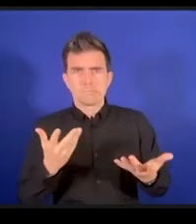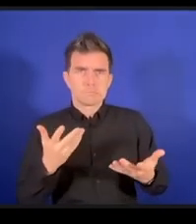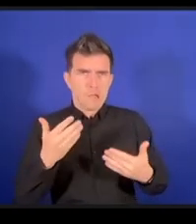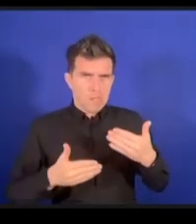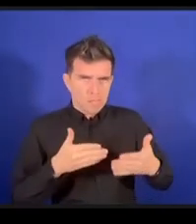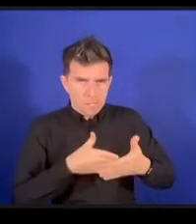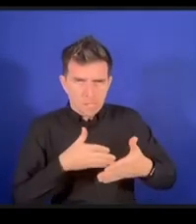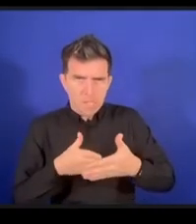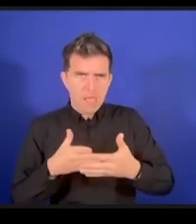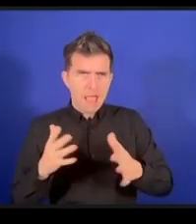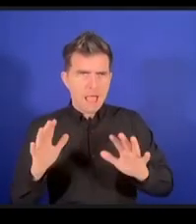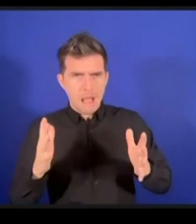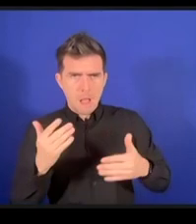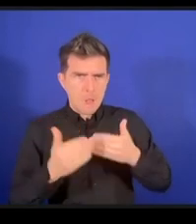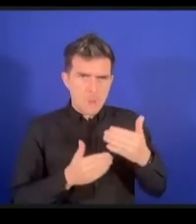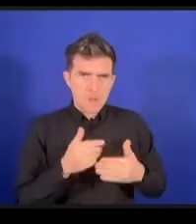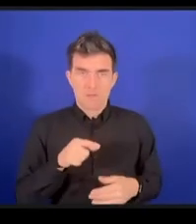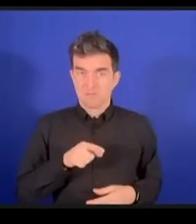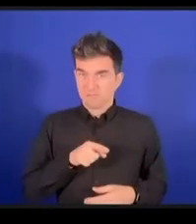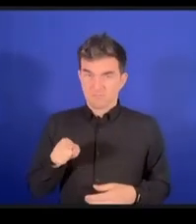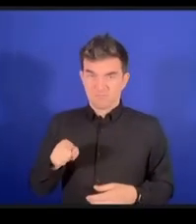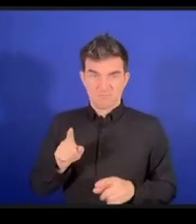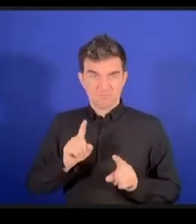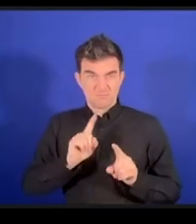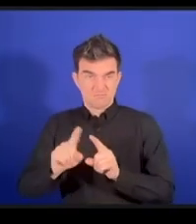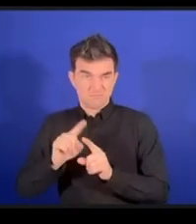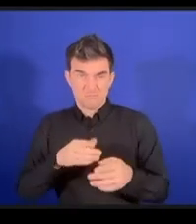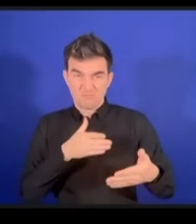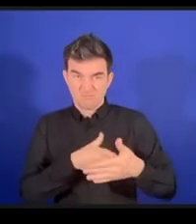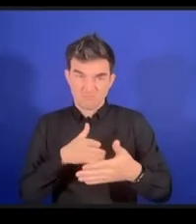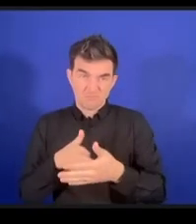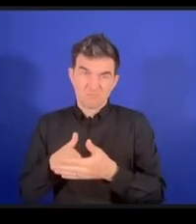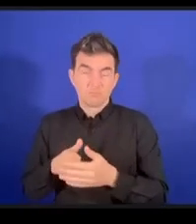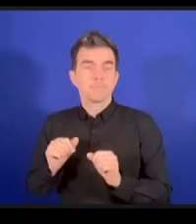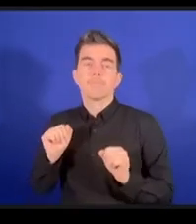参加できないその結果として彼らは